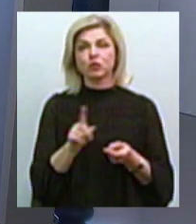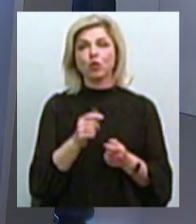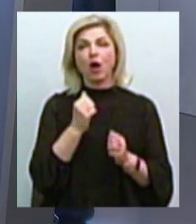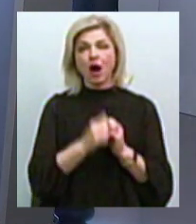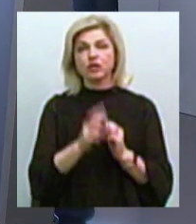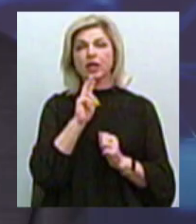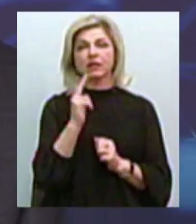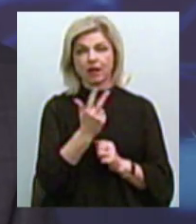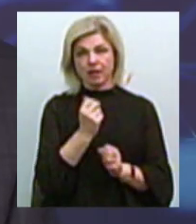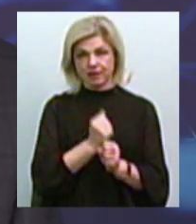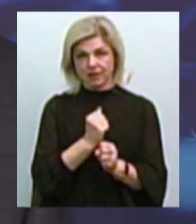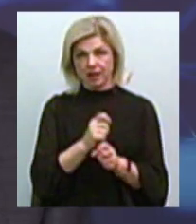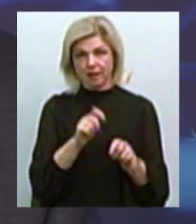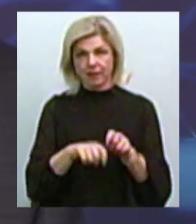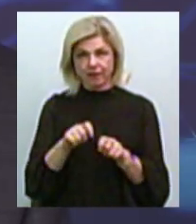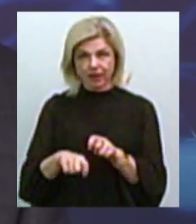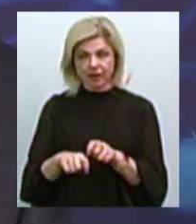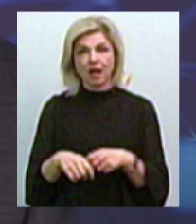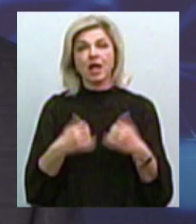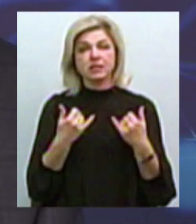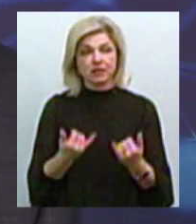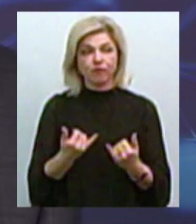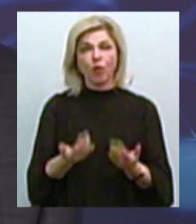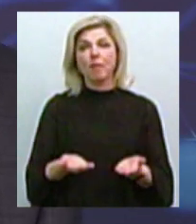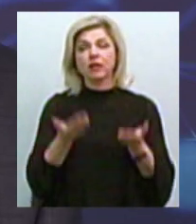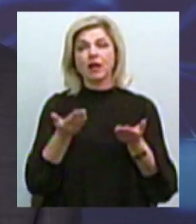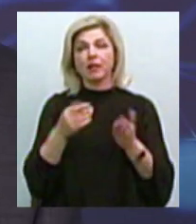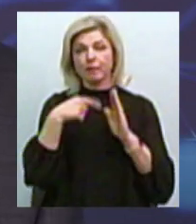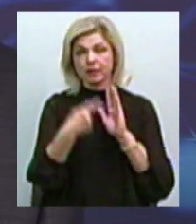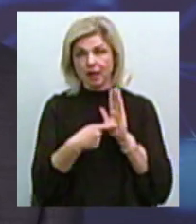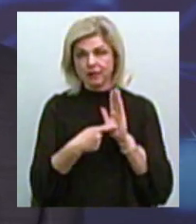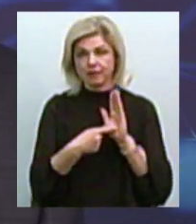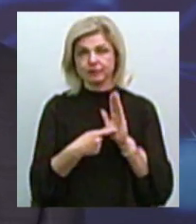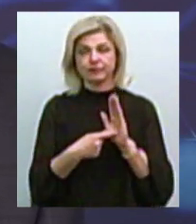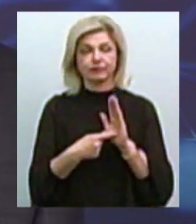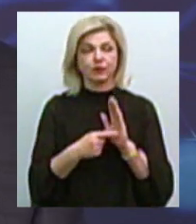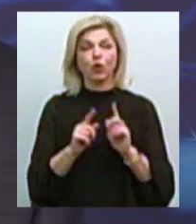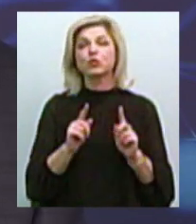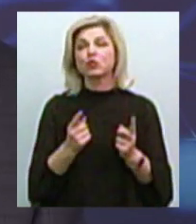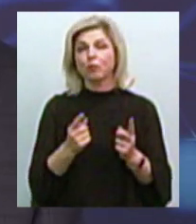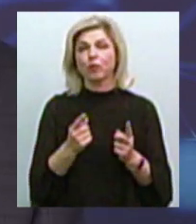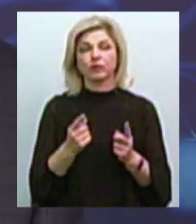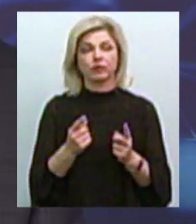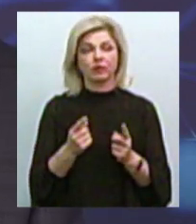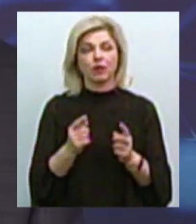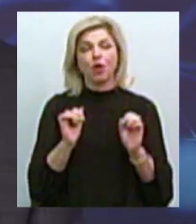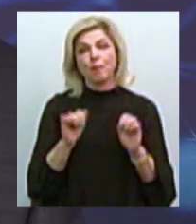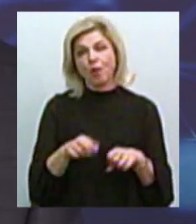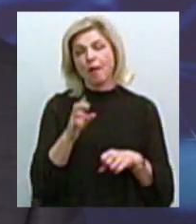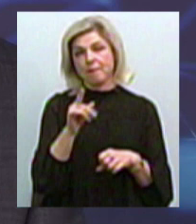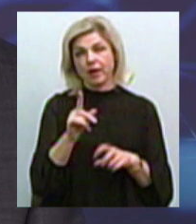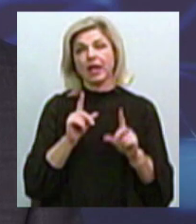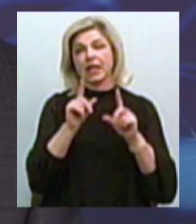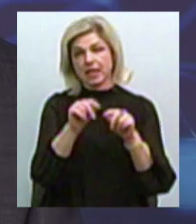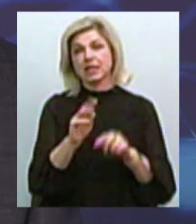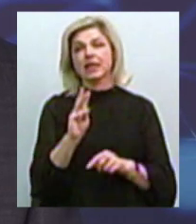три роки проводиться перевірка. І сьогодні стало питання щодо того, ми ж... Можна було б їздити за три